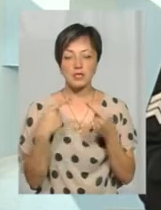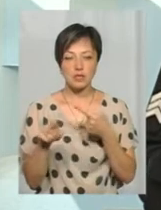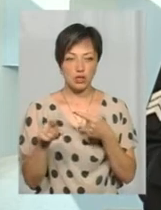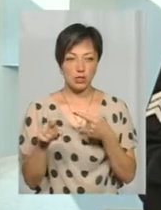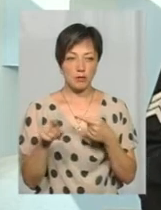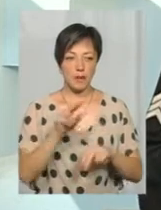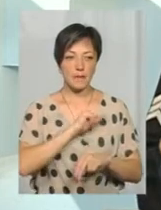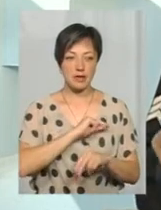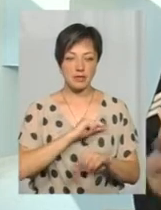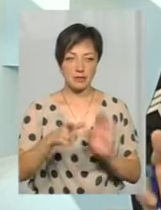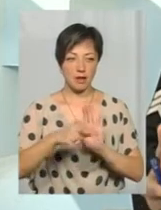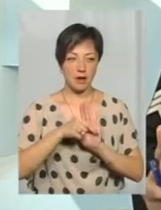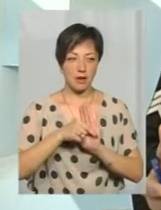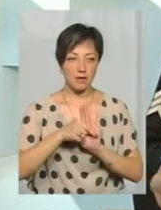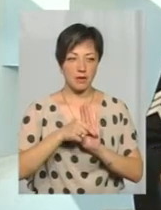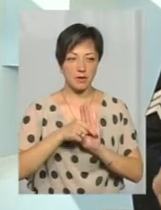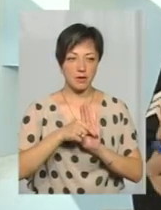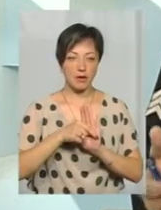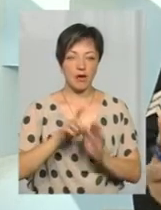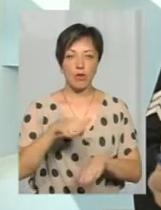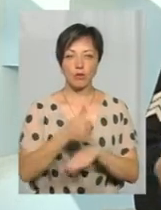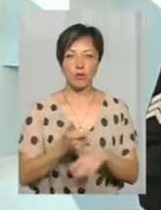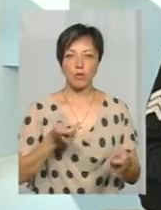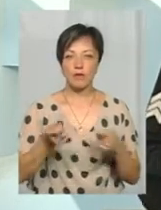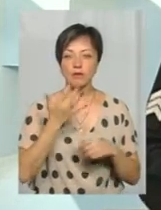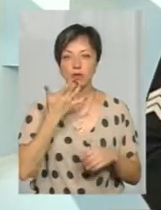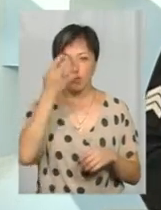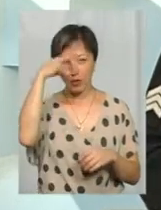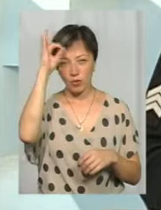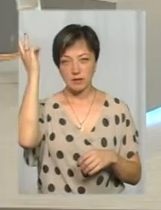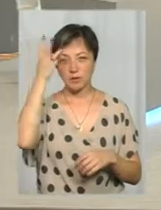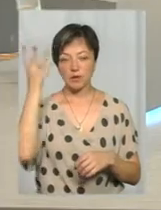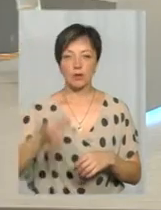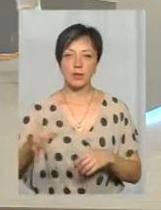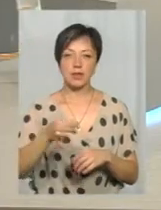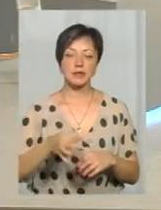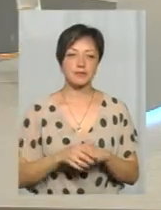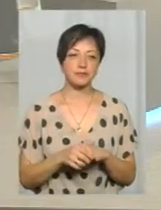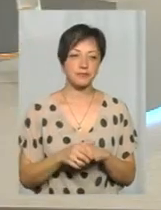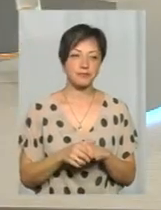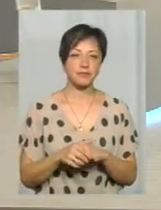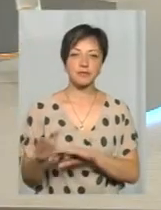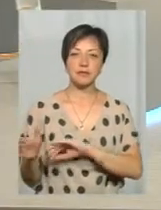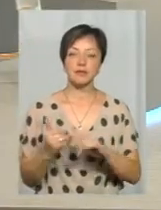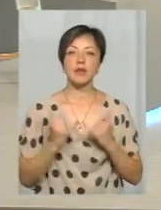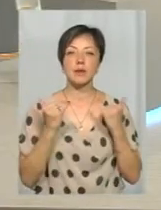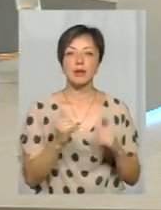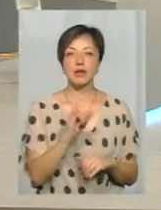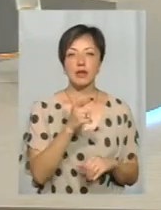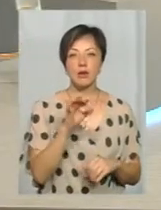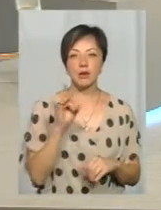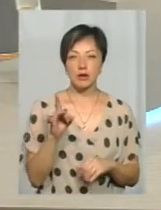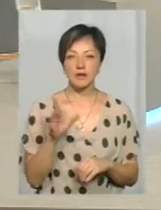працівниками головного управління національної поліції в Хмельницькій області. Пане Ігорю, у розрізі